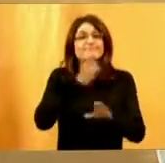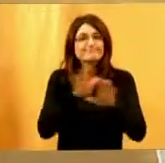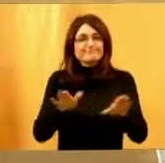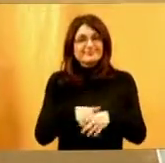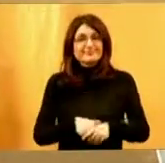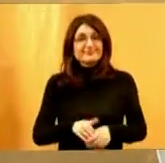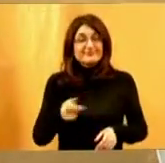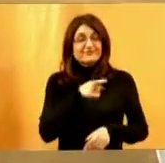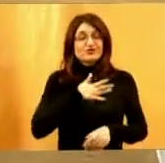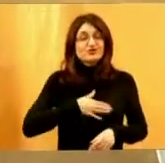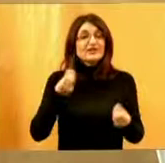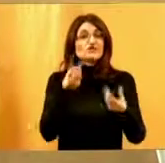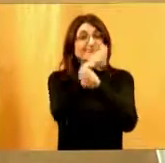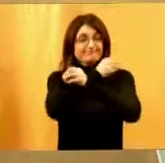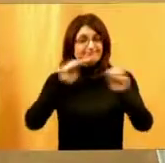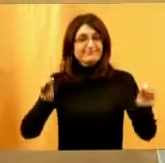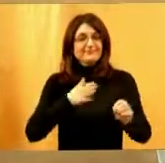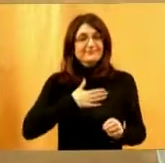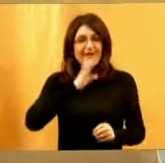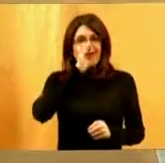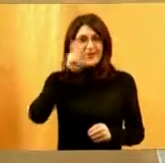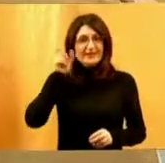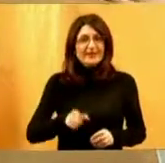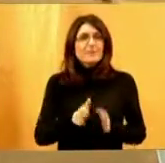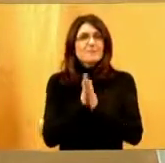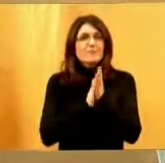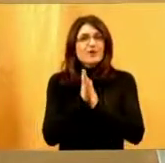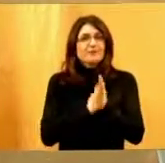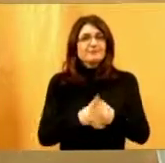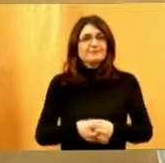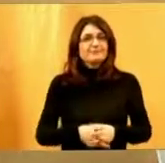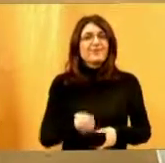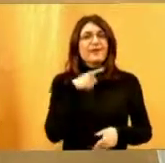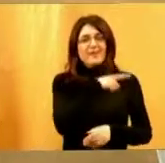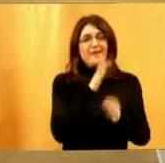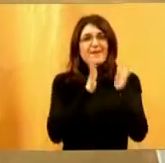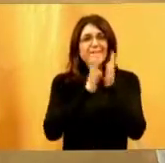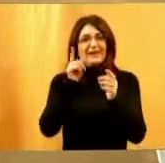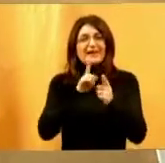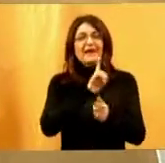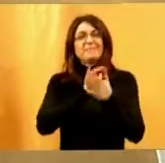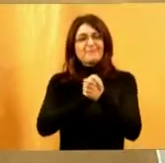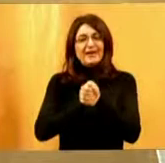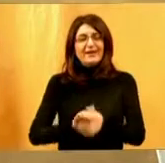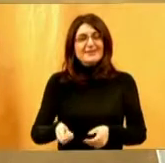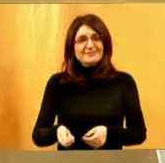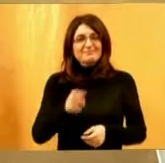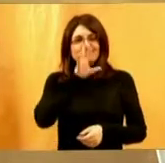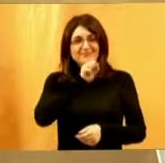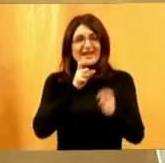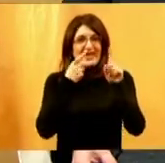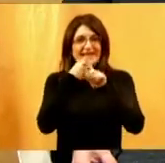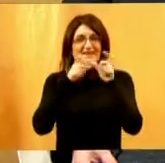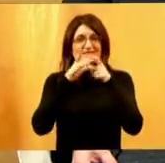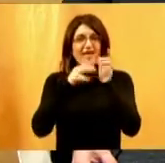Želite li vi neku poruku poznat našim gledateljima? Molim vas Miru pa njenu prijateljicu Santu. Pa